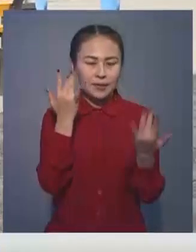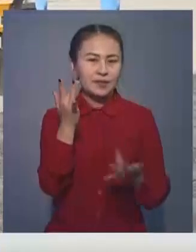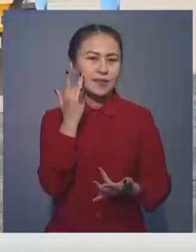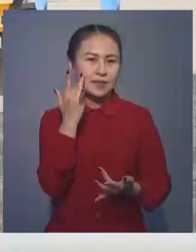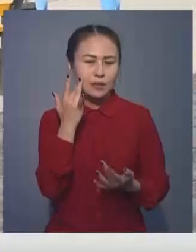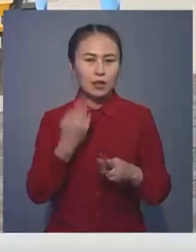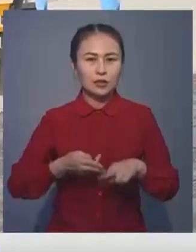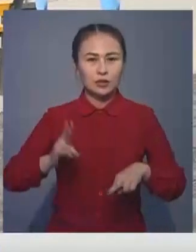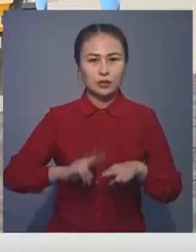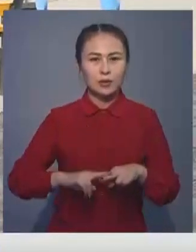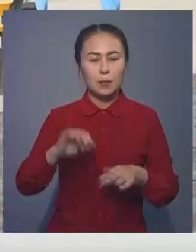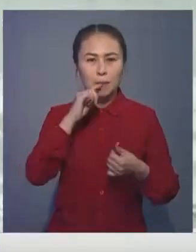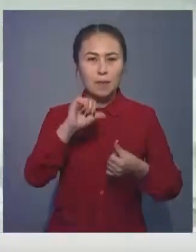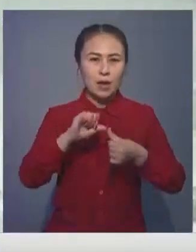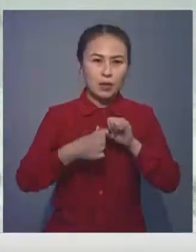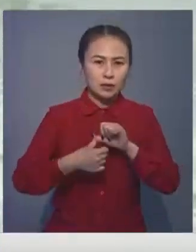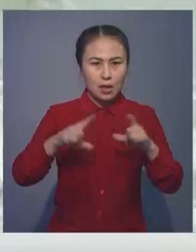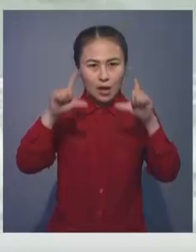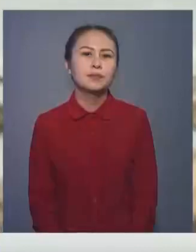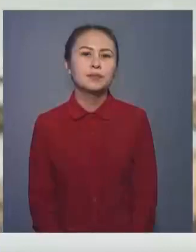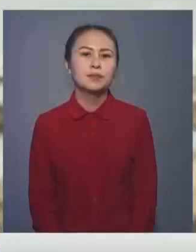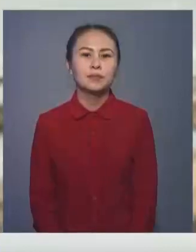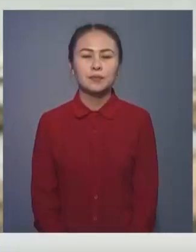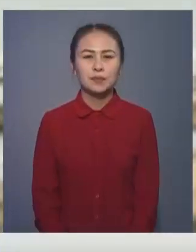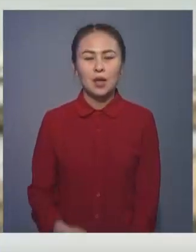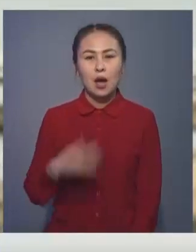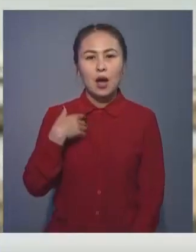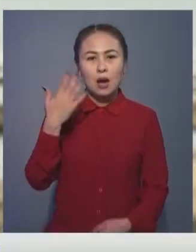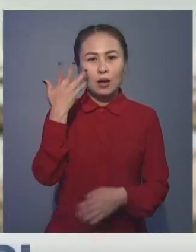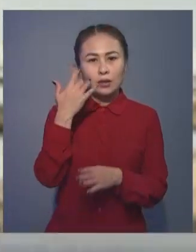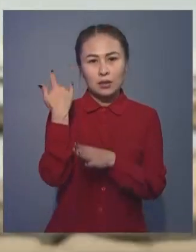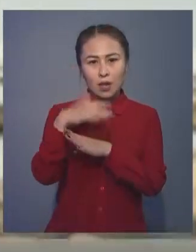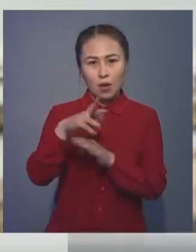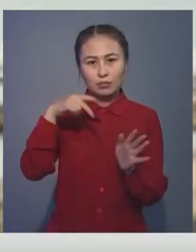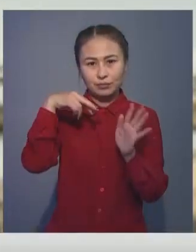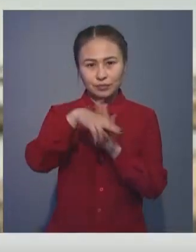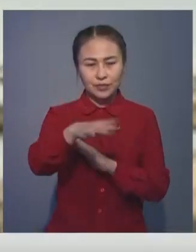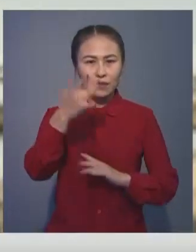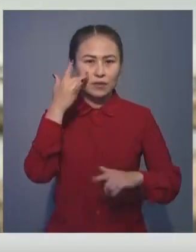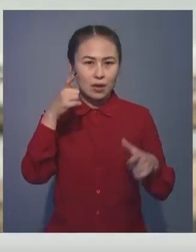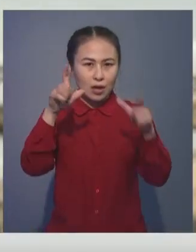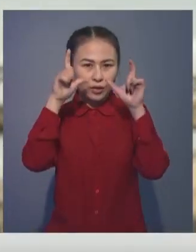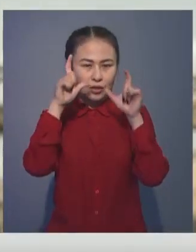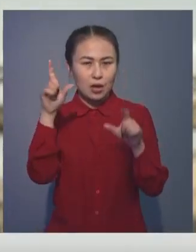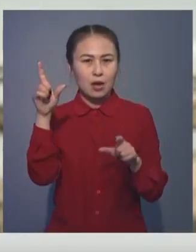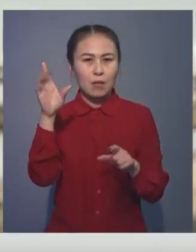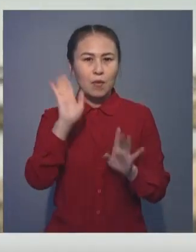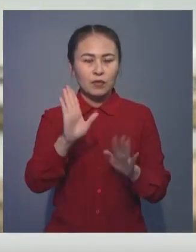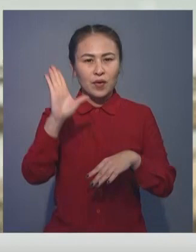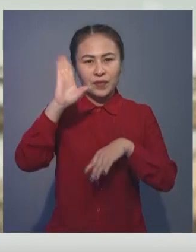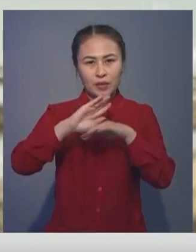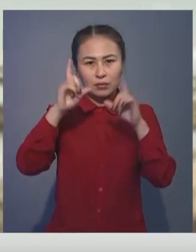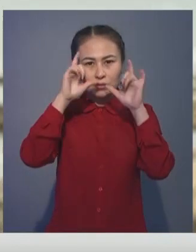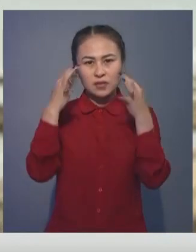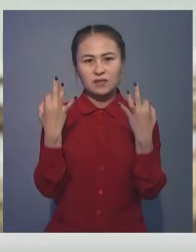болмайды. Сондая қүнемі қара көзілдірікті ағады. Қара көзілдірікті бұлыңғыргын дөрде тастамай киемін. Кеш құрымғана көзімді